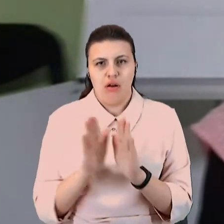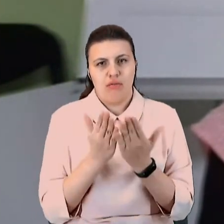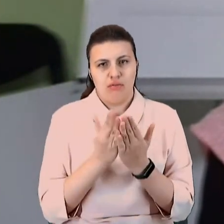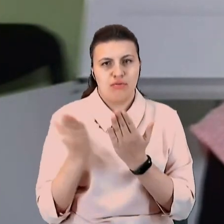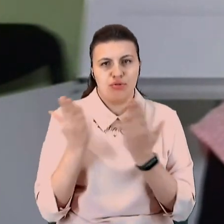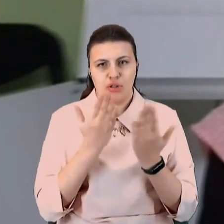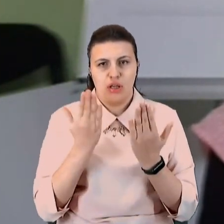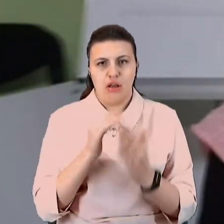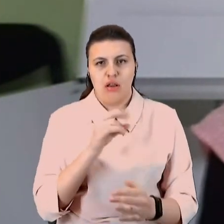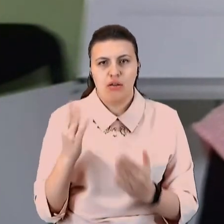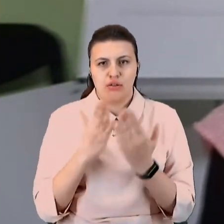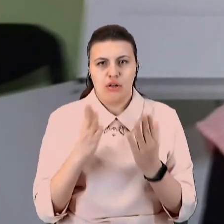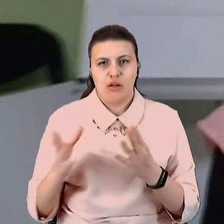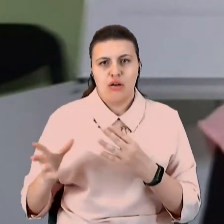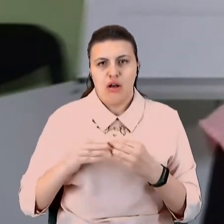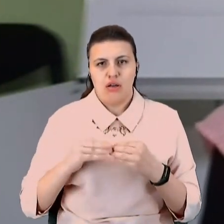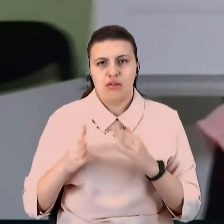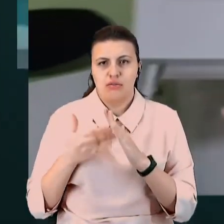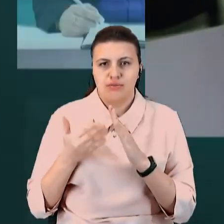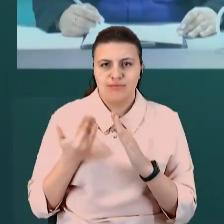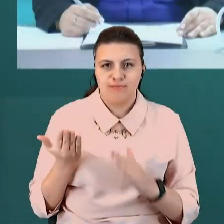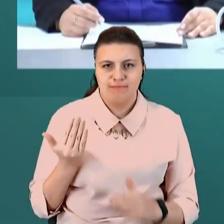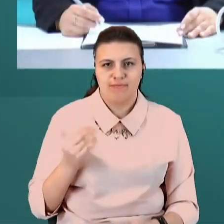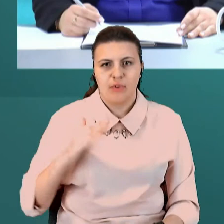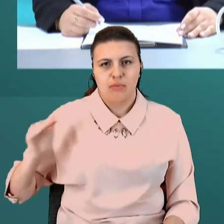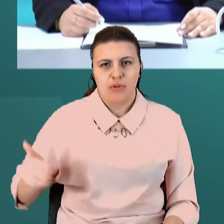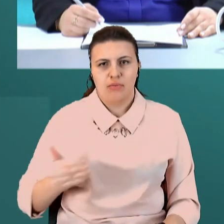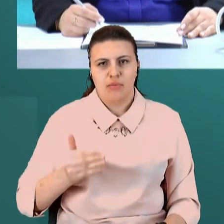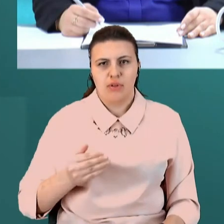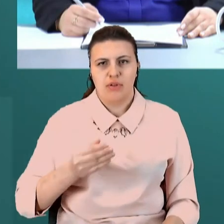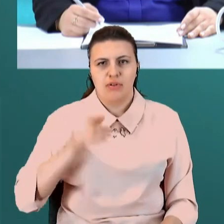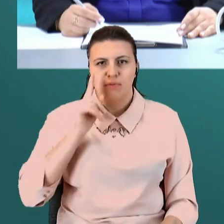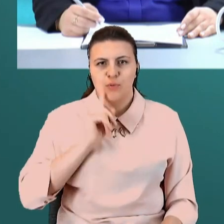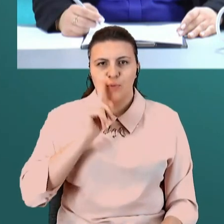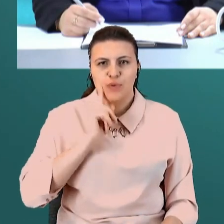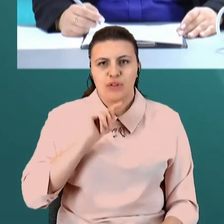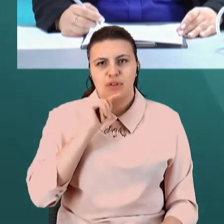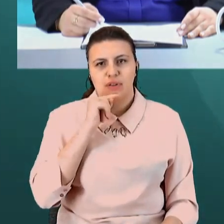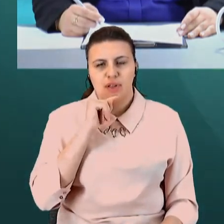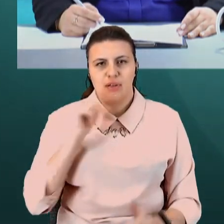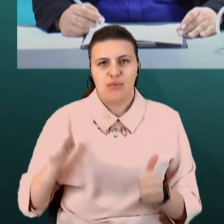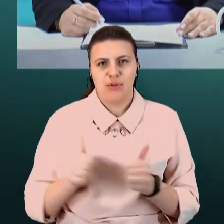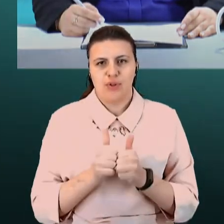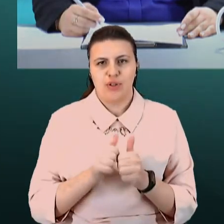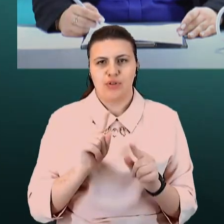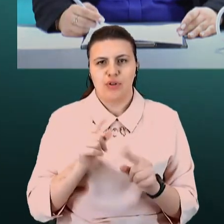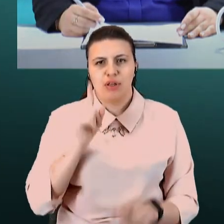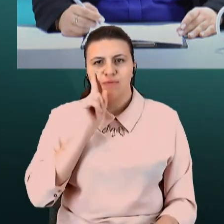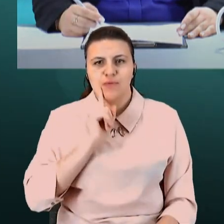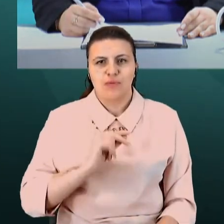Але читайте разом, позвіть дитинку, обніміть її, поставте якісь смаколики поруч із собою, чогось смачненьке поїжте,